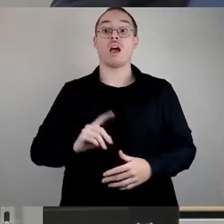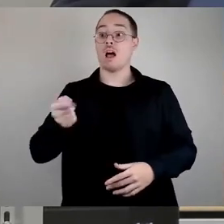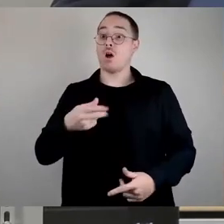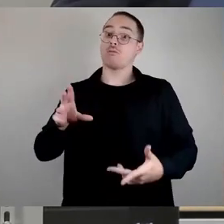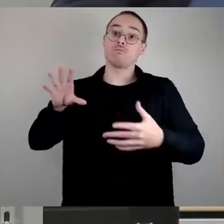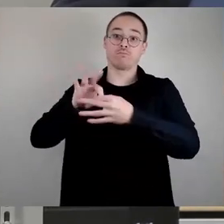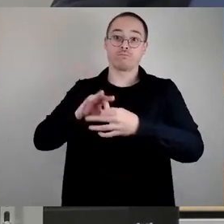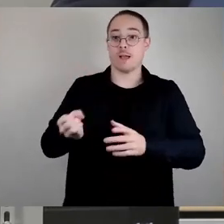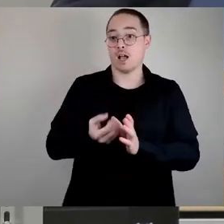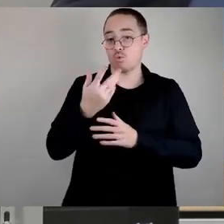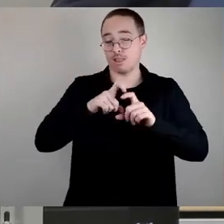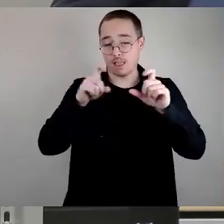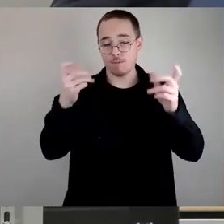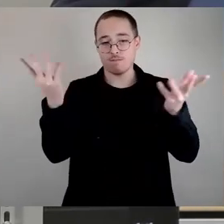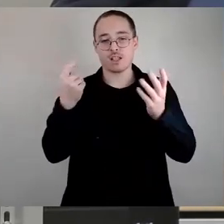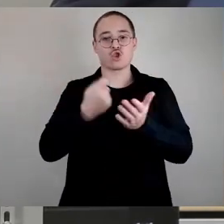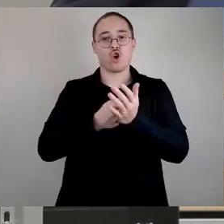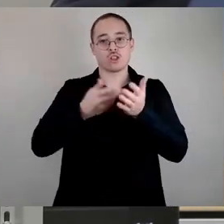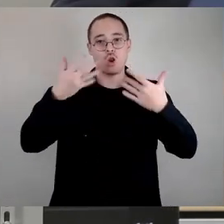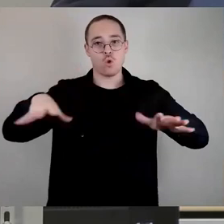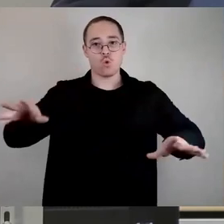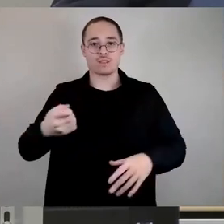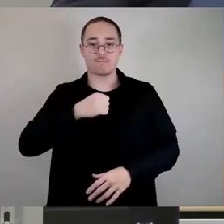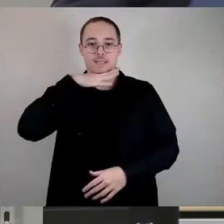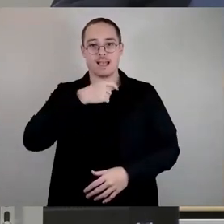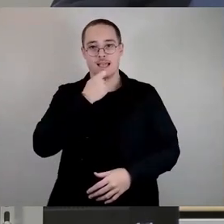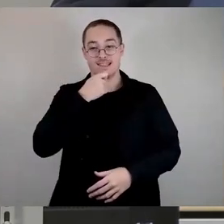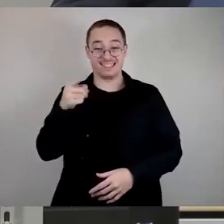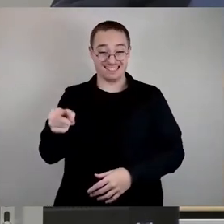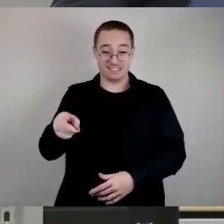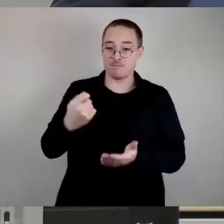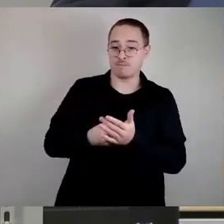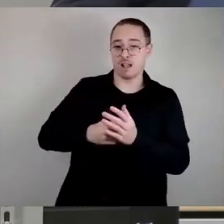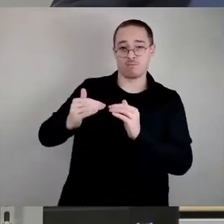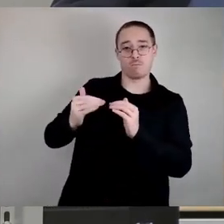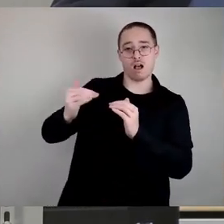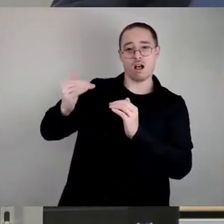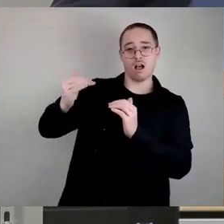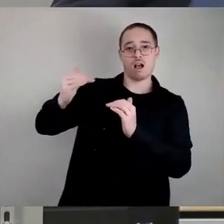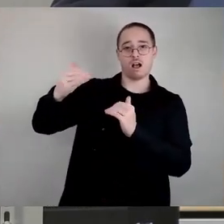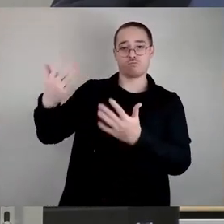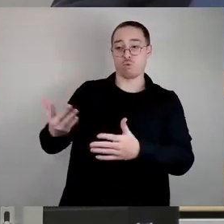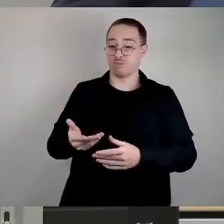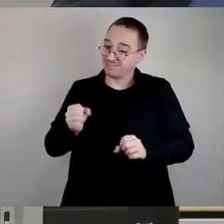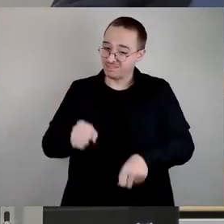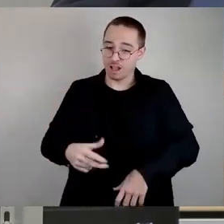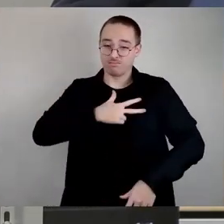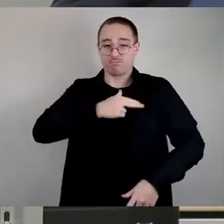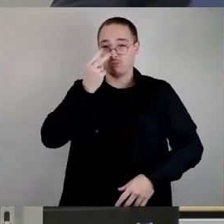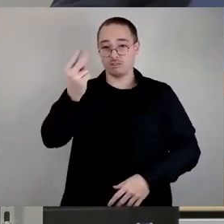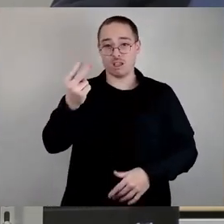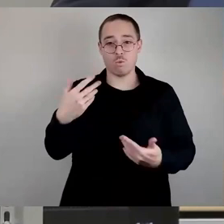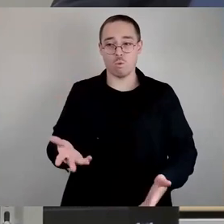Dort sind ja eigentlich die spürbaren Preissteigerungen. Dort sieht man ja ganz konkret die reale Portion, die das Kind